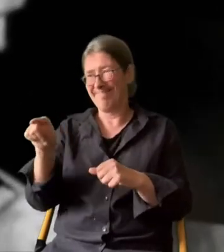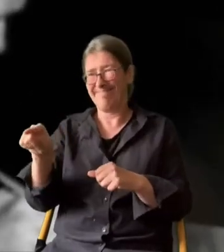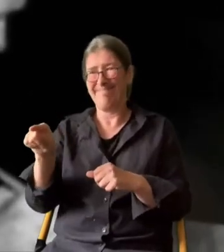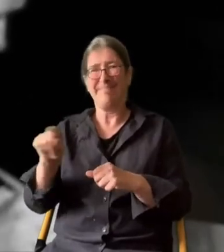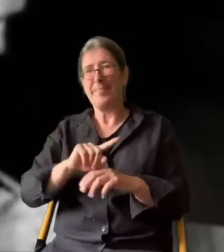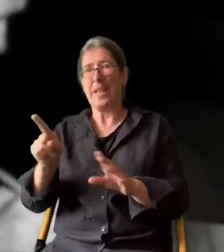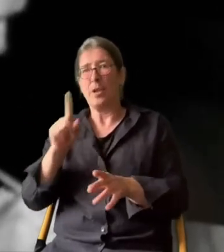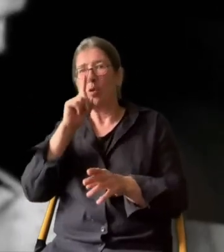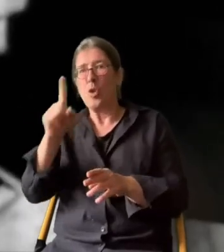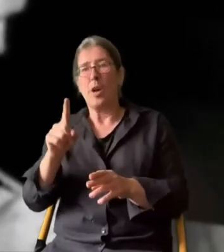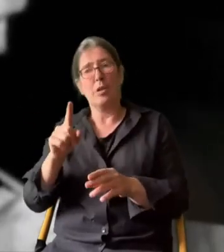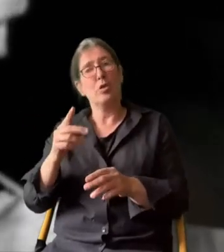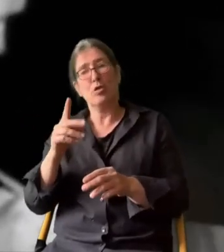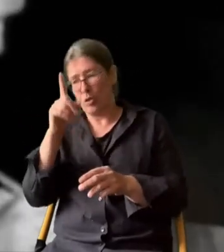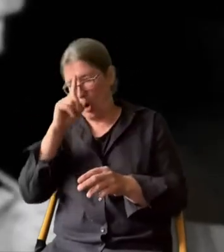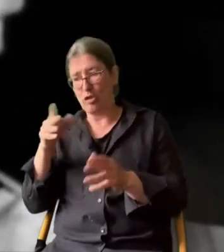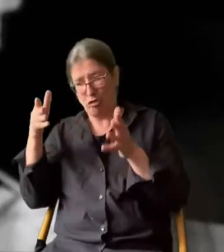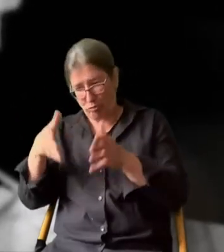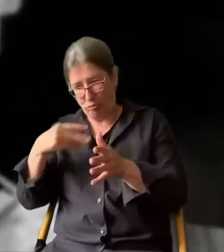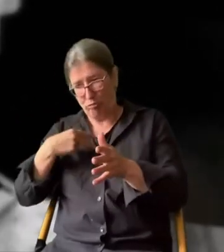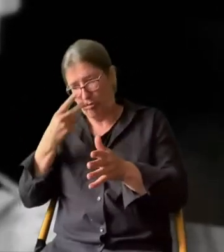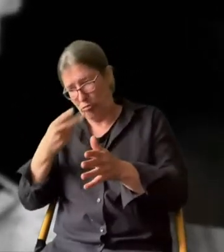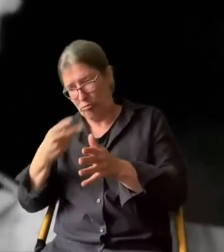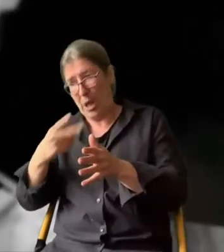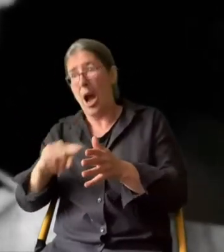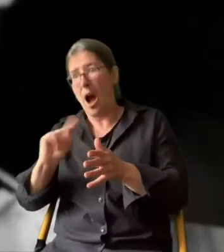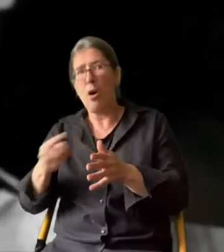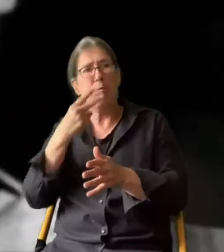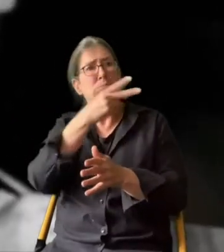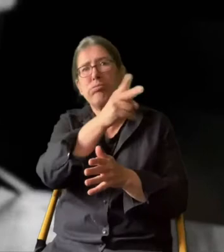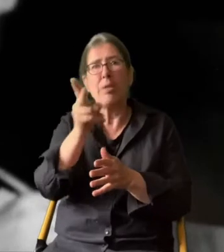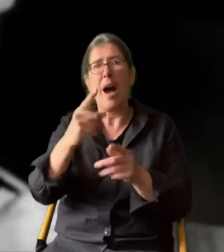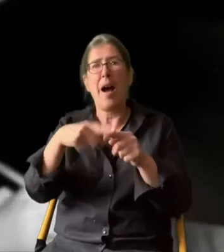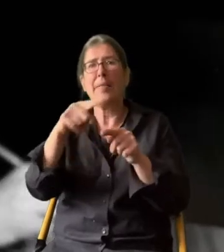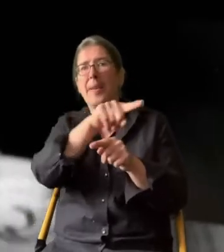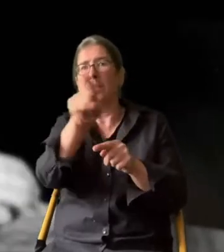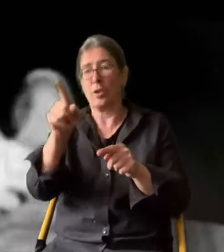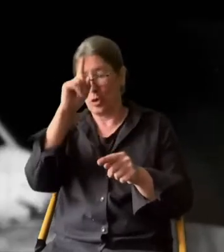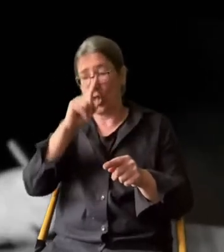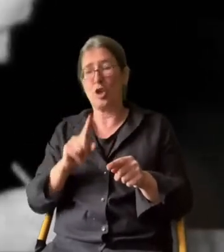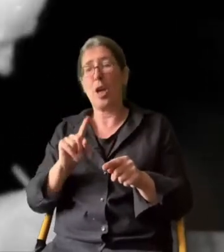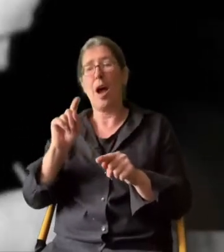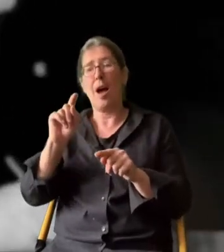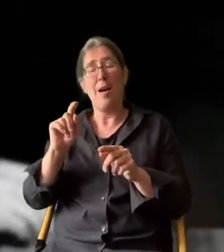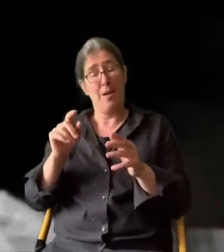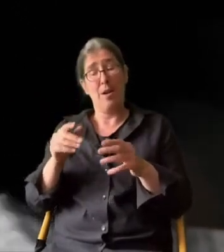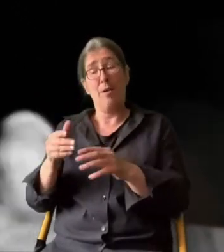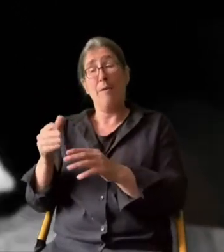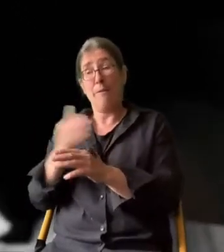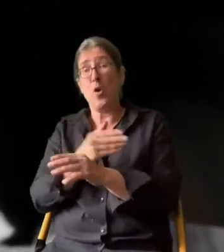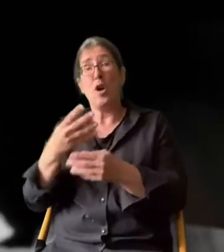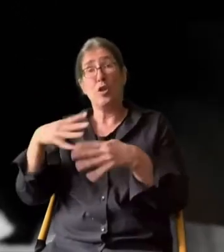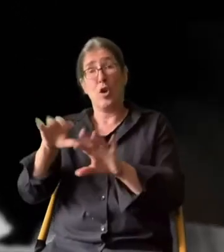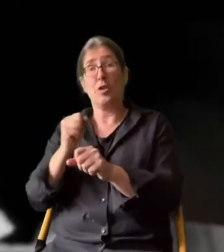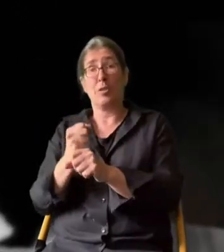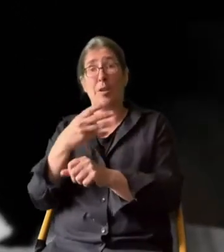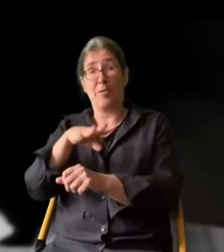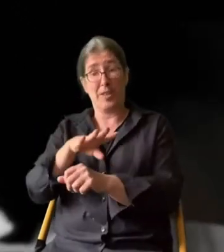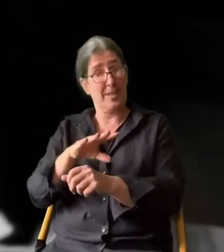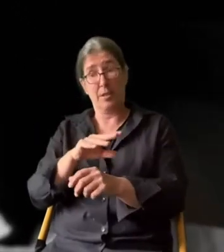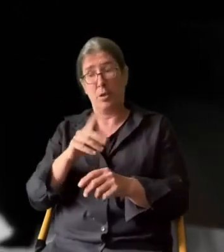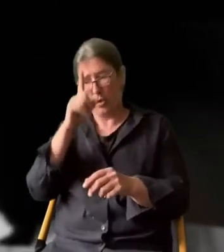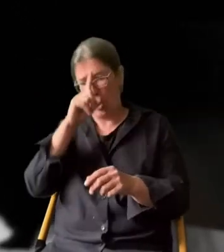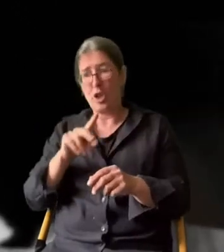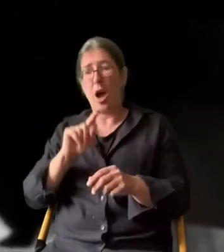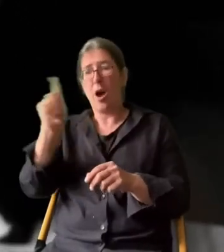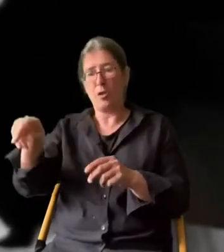nämlich, dass er nicht nur die deutsche Sicht im Blick hat, sondern auch die Sicht der anderen. Deutsche Außenpolitik neigte auch vor